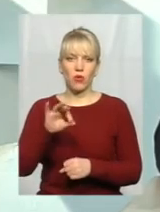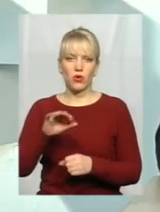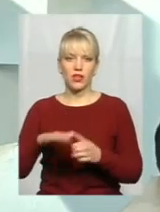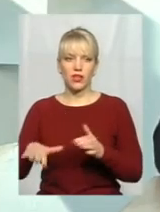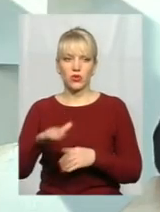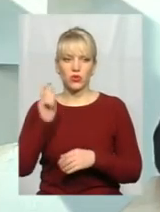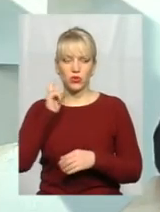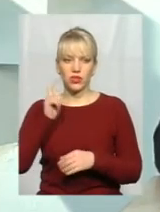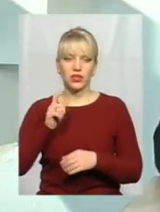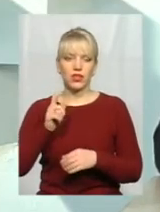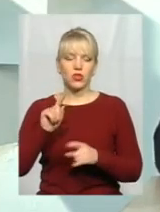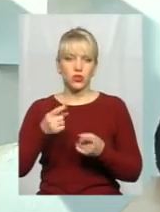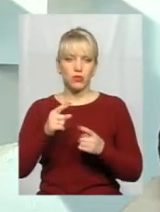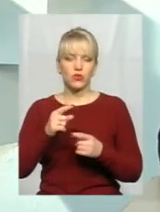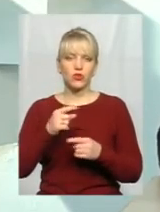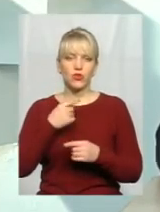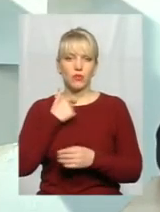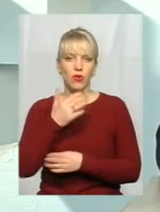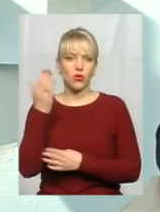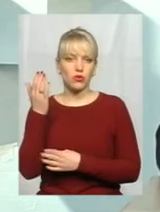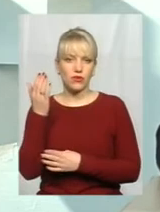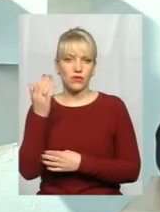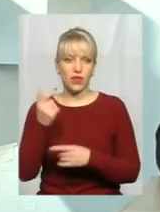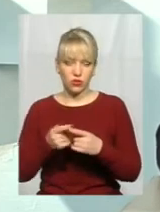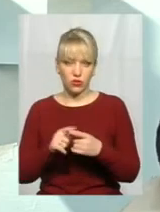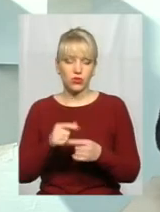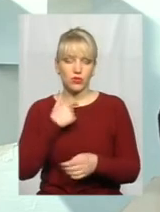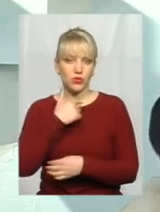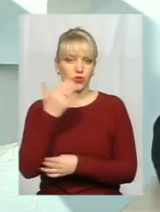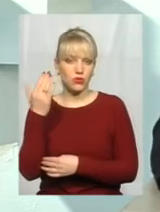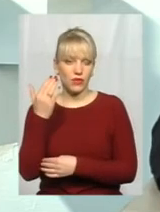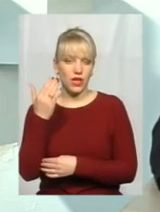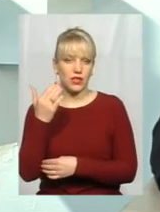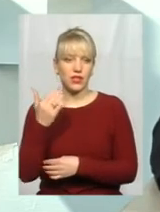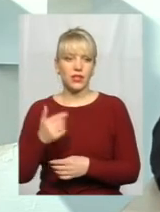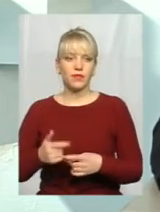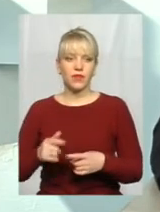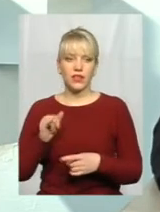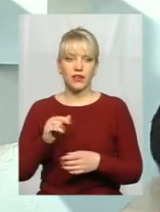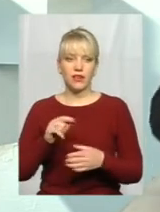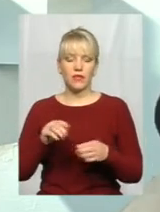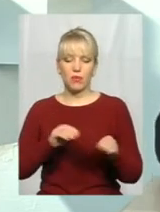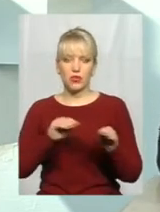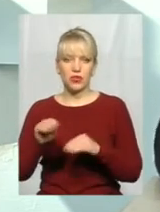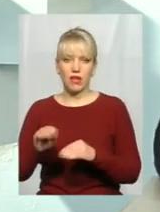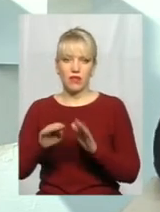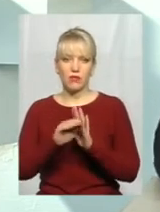чомусь проголосували, так? І його ж проголосували поставити в порядку денний